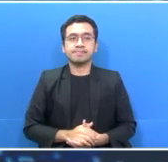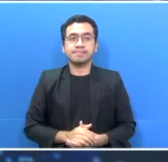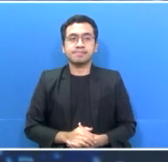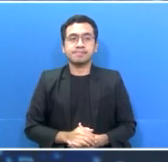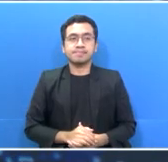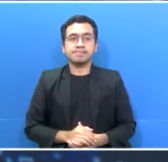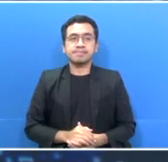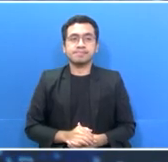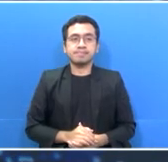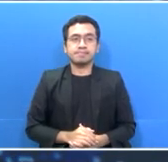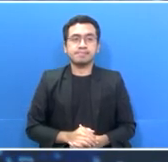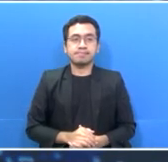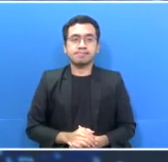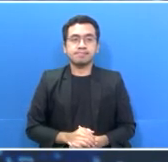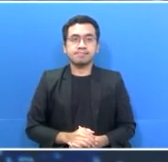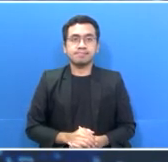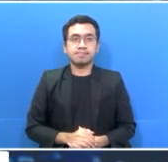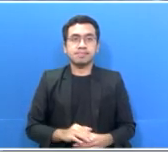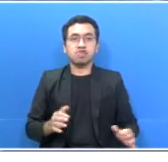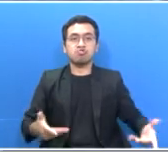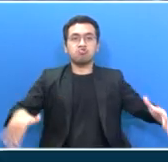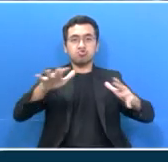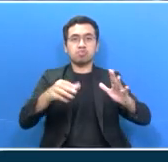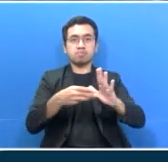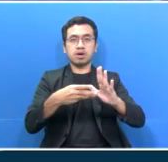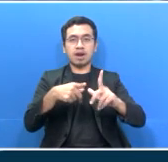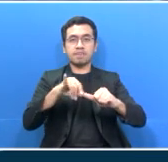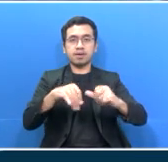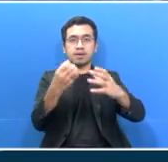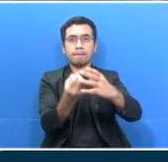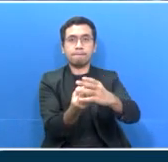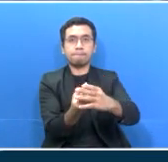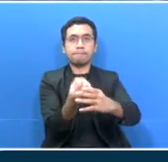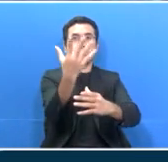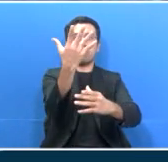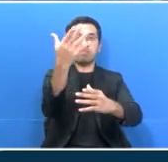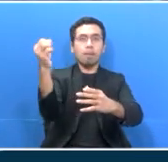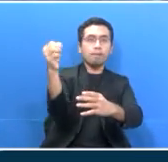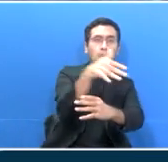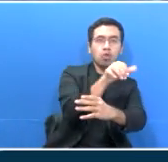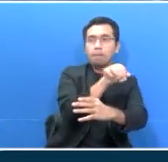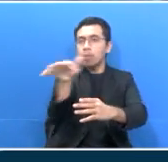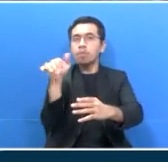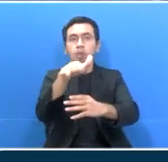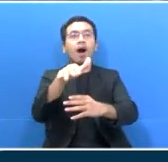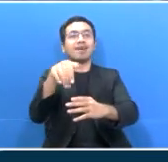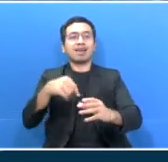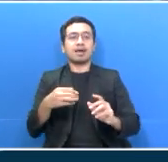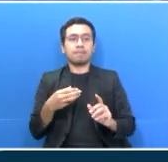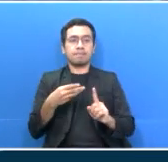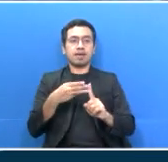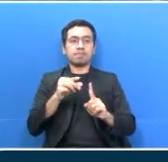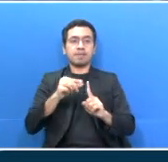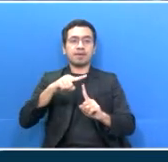Keinformasi lain, Saudara Guna memastikan jarak luncur awan panas Gunung Merapi, PPPTKG Yogyakarta menerbangkan drone di